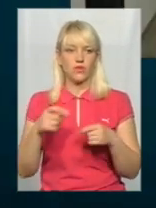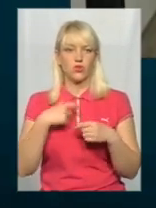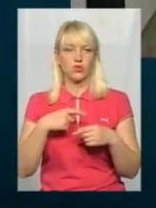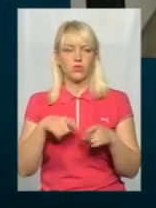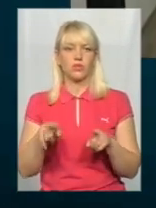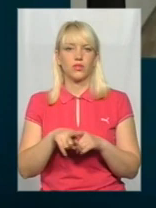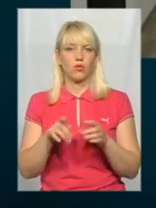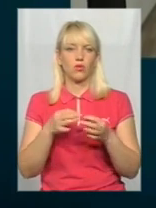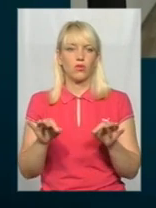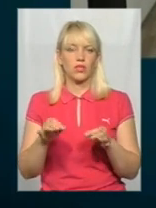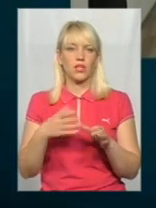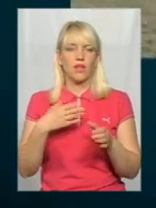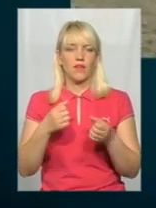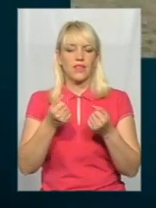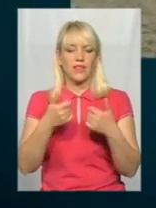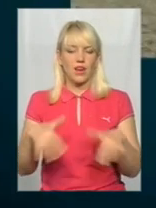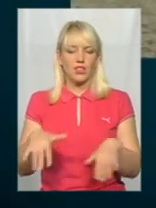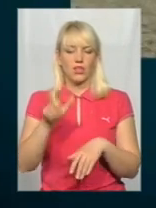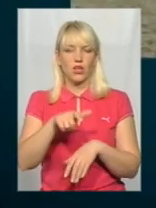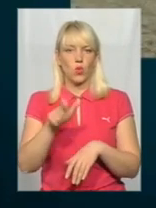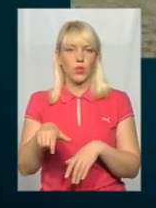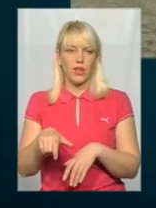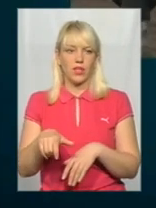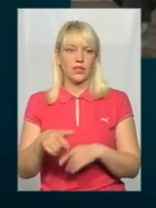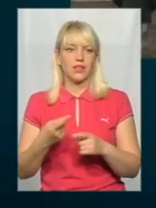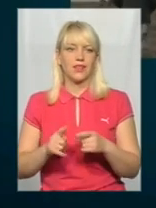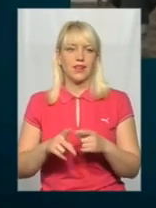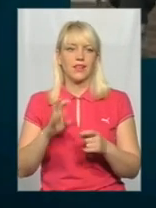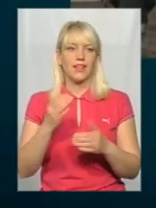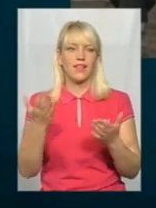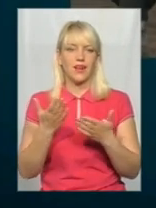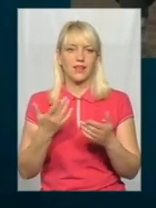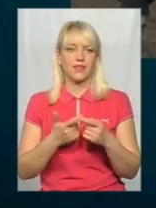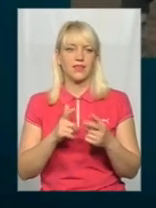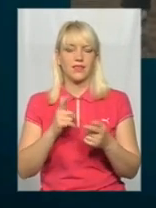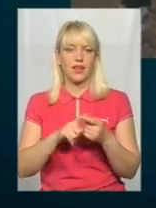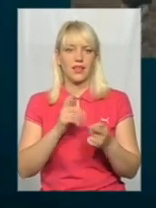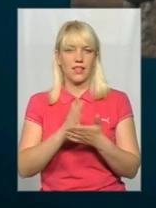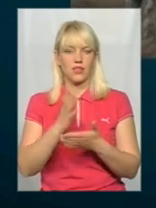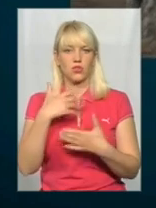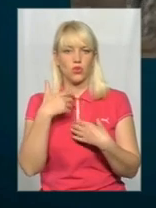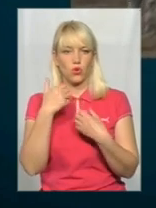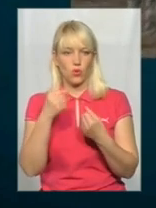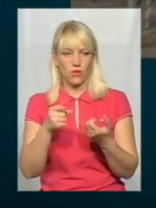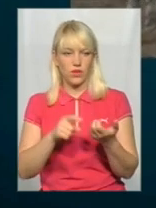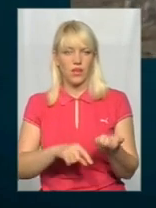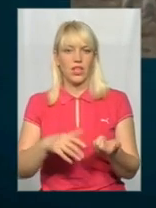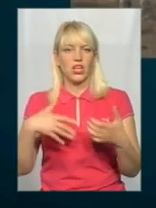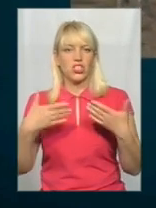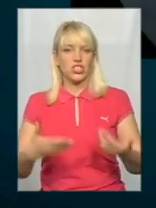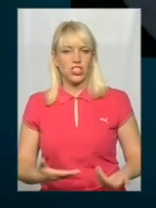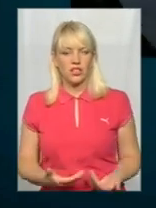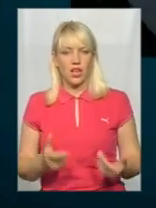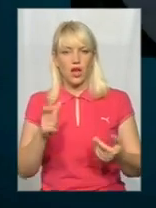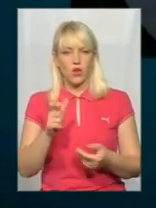розкіш втрачати людей, яких це є здоров'я, це є життя людини, і це